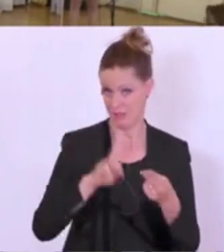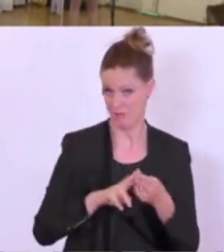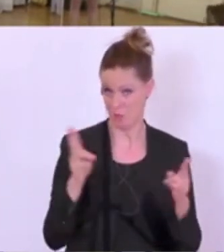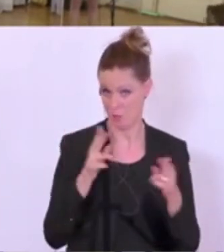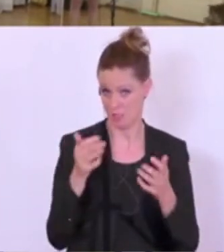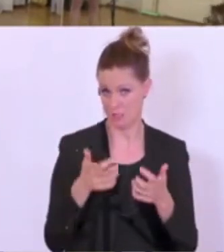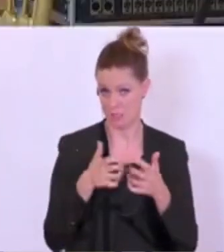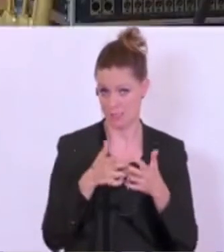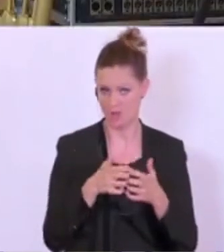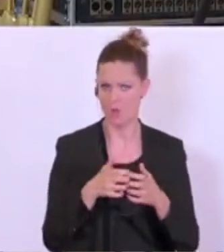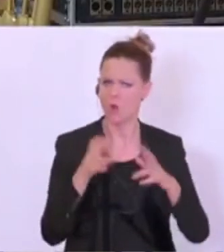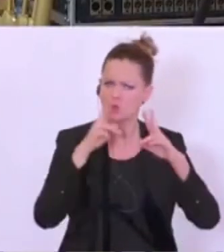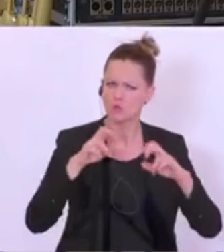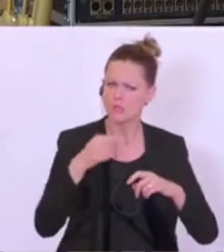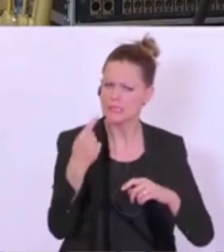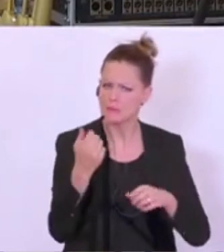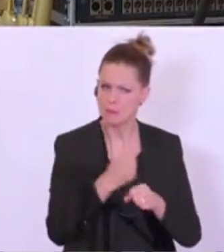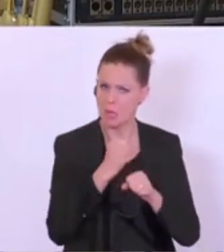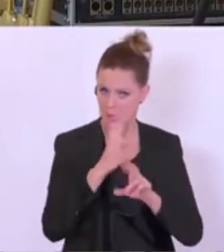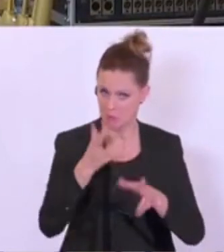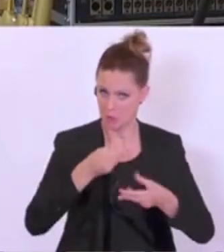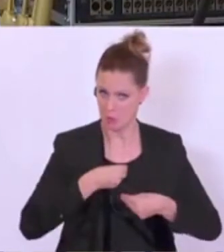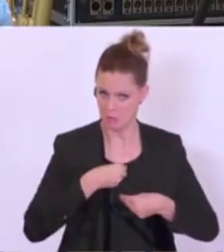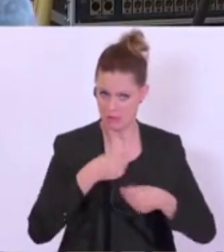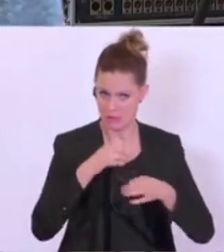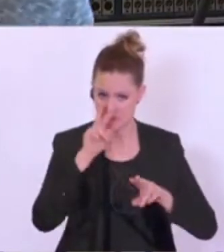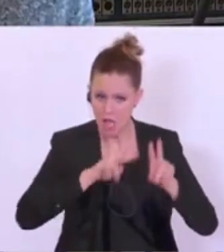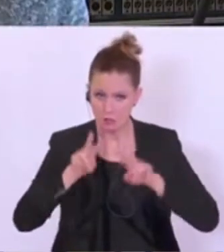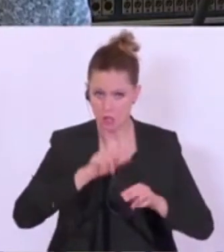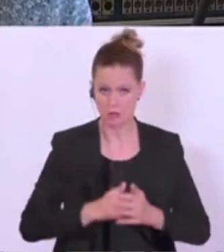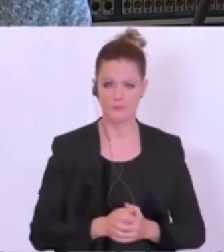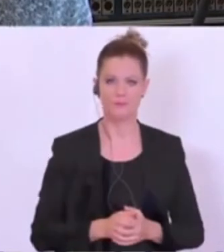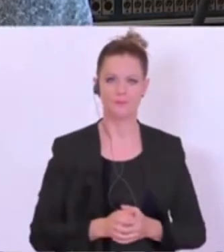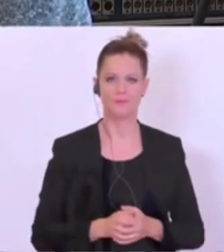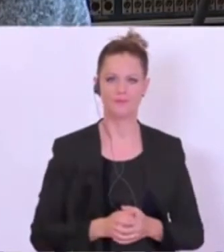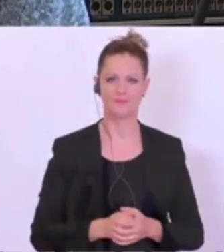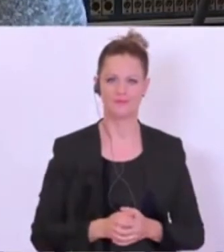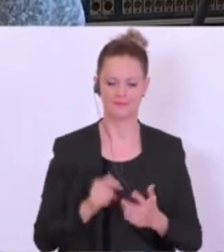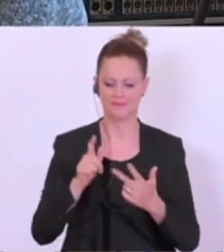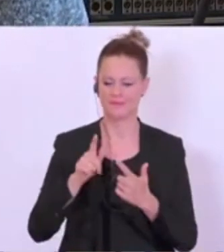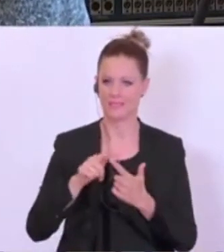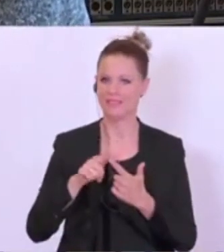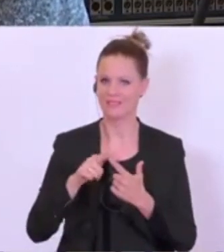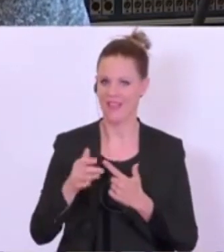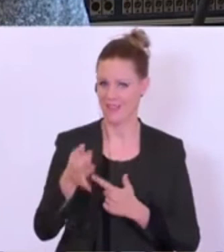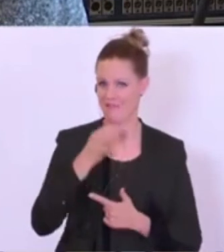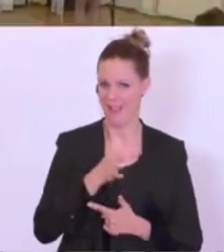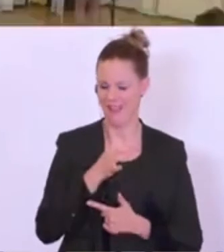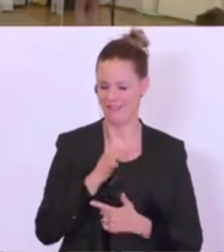dazu, kriegen wir diese Studie, die Sie gemacht haben, dass wir uns die anschauen dürfen? Ich fange mit der zweiten Frage an, vielen Dank.